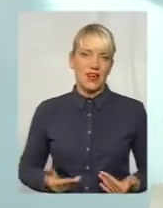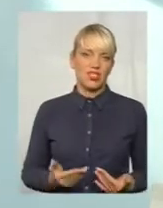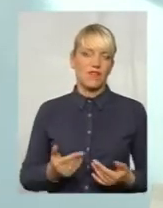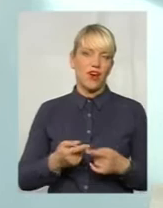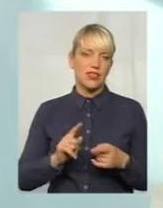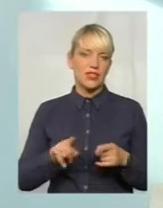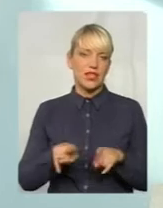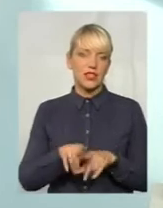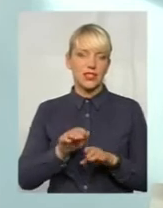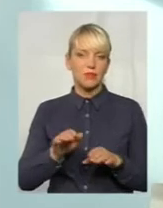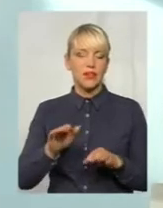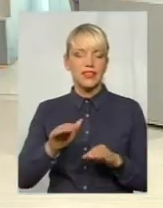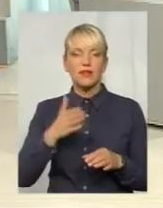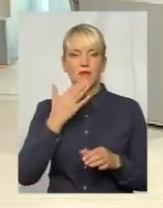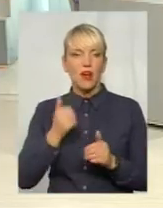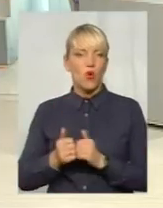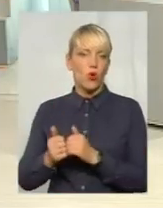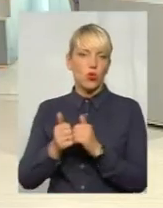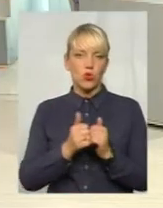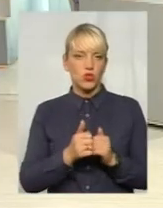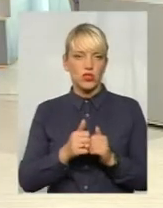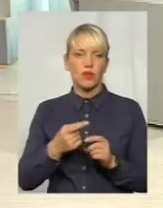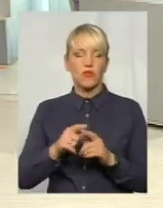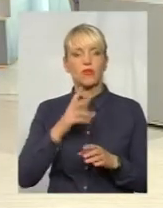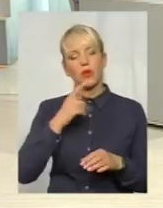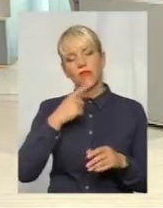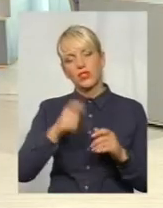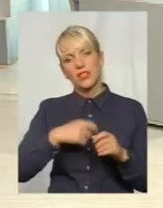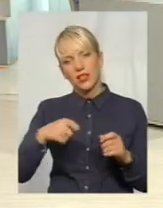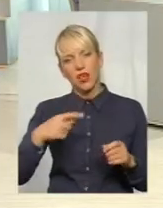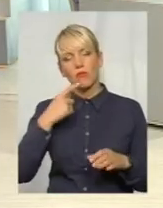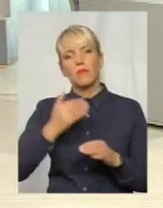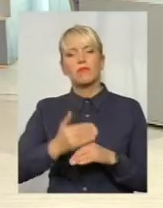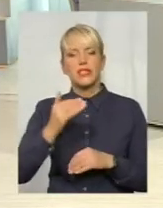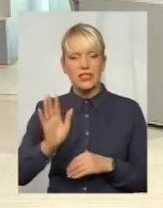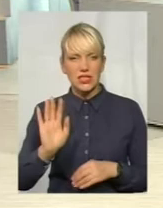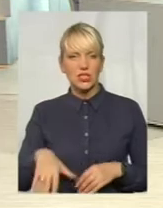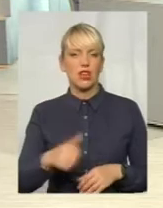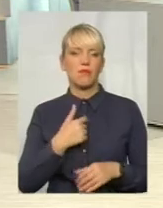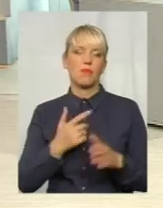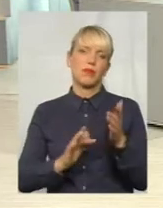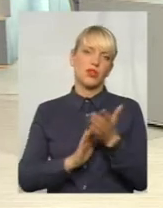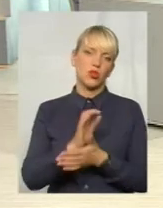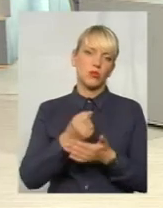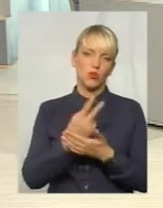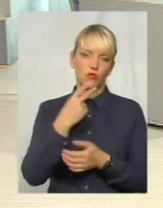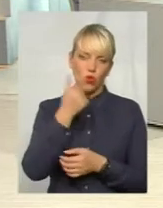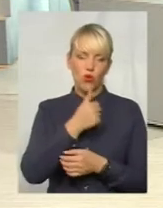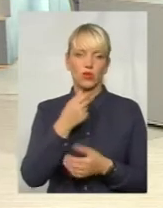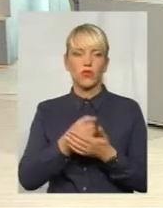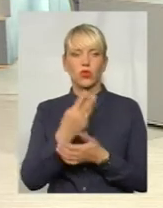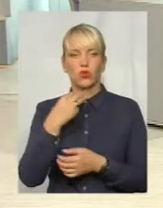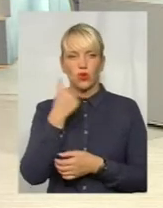той компонент, який ввели. Якщо ми затягуємо, кажемо, ми зробимо пізніше, ми потім підростемо, ми виростемо до двох років, до трьох,